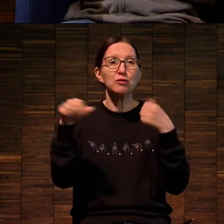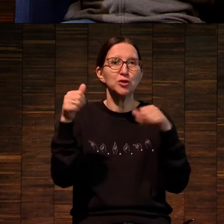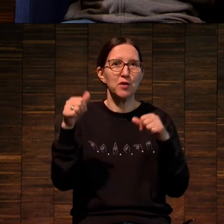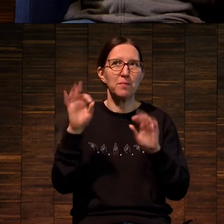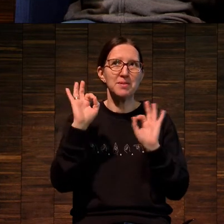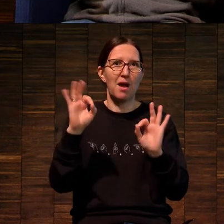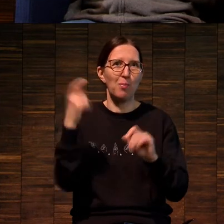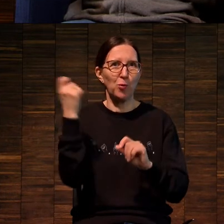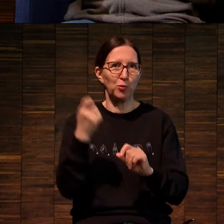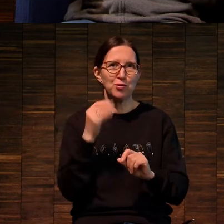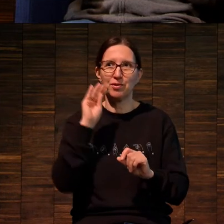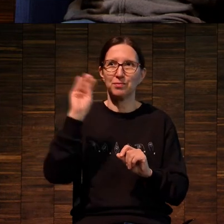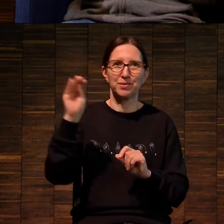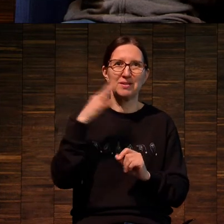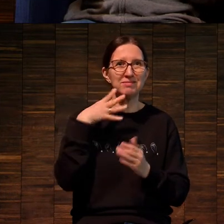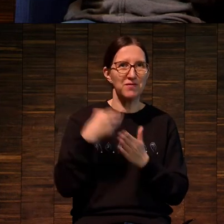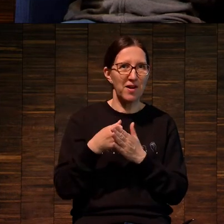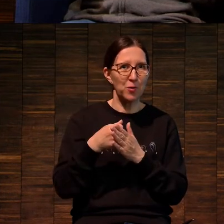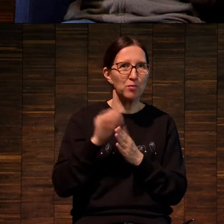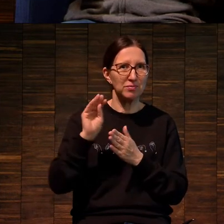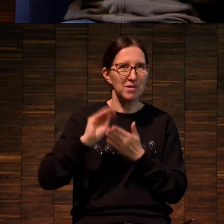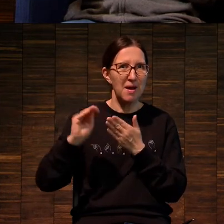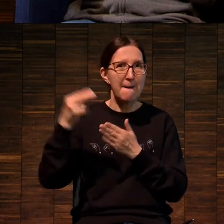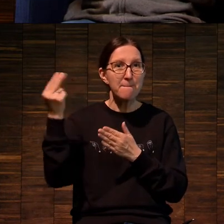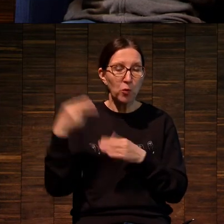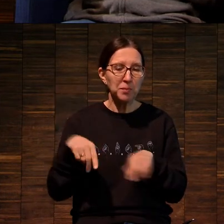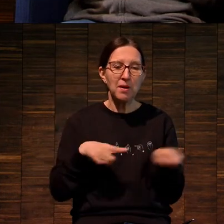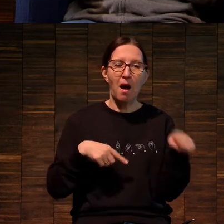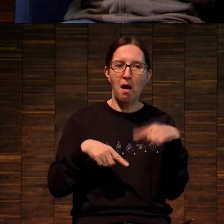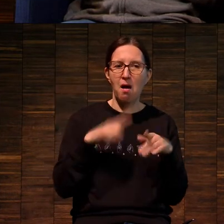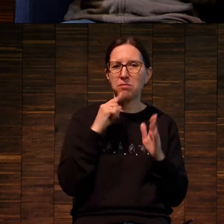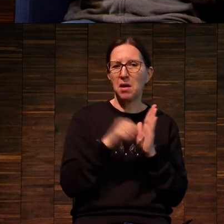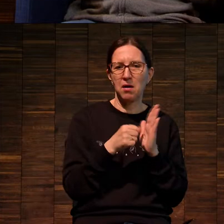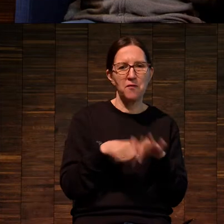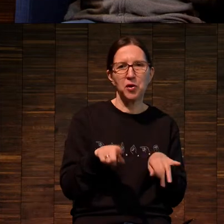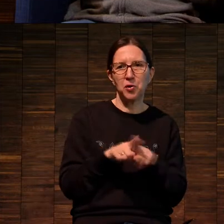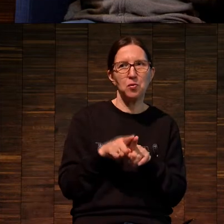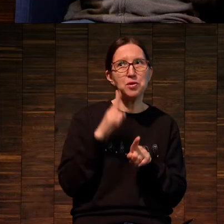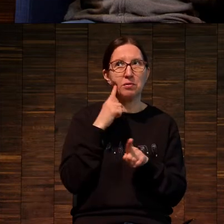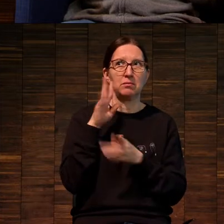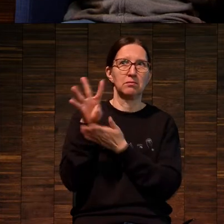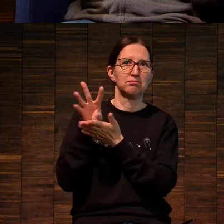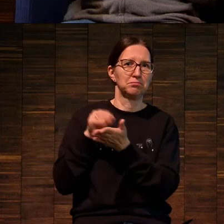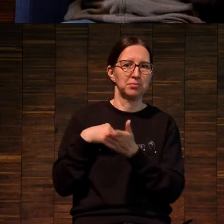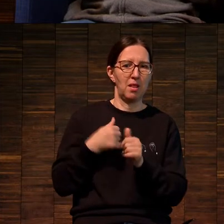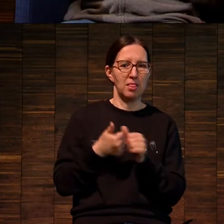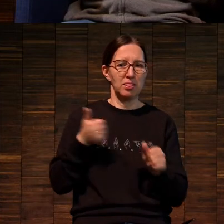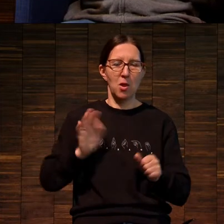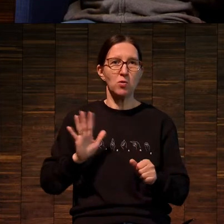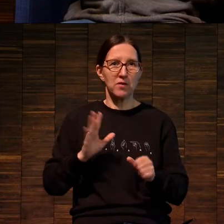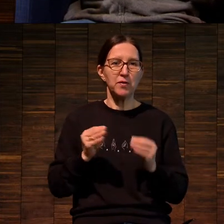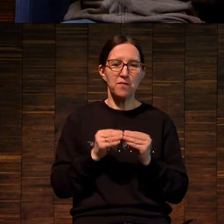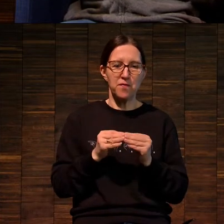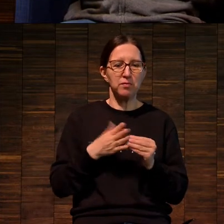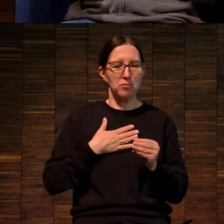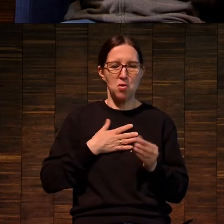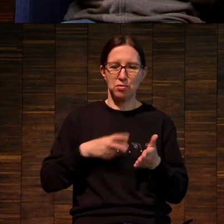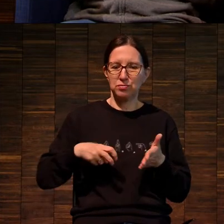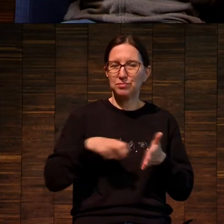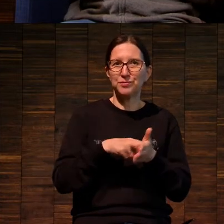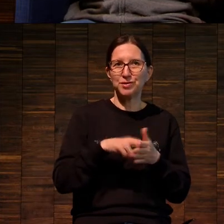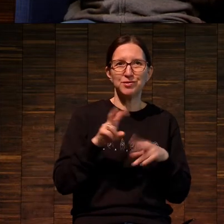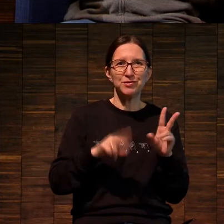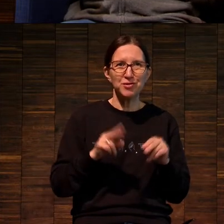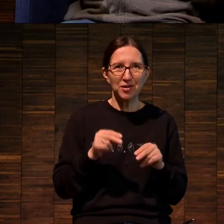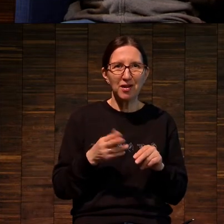произведениях, и в графике, чтобы не отставать от этого вот такого радикального жеста художнического,